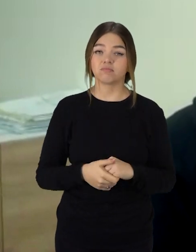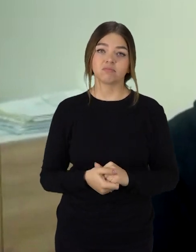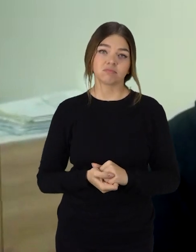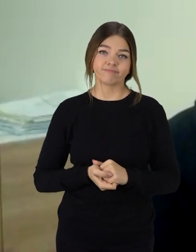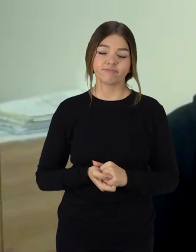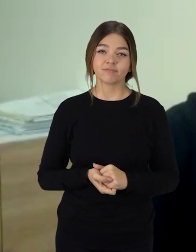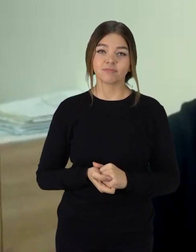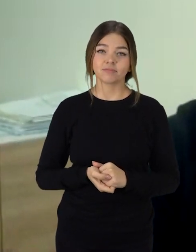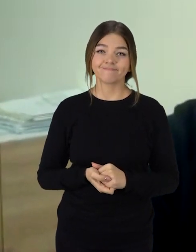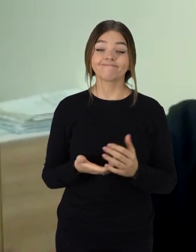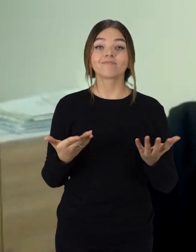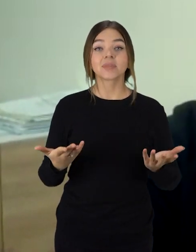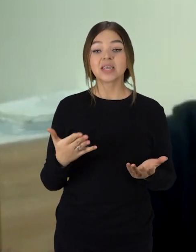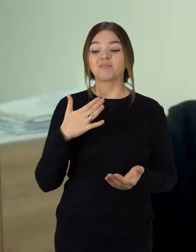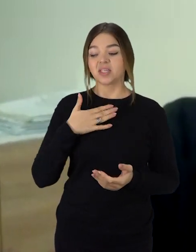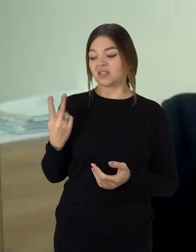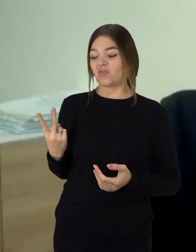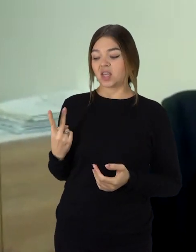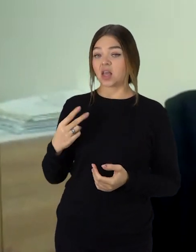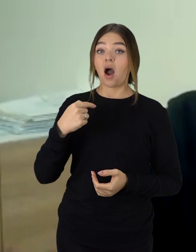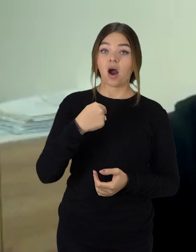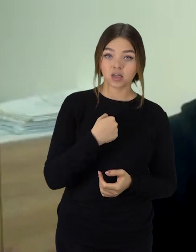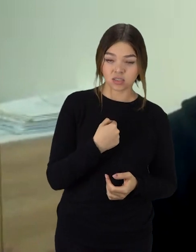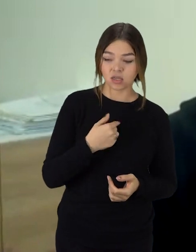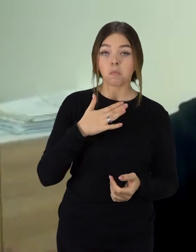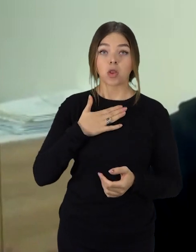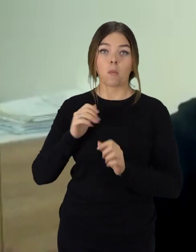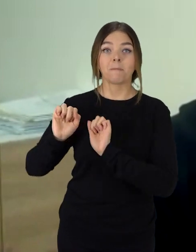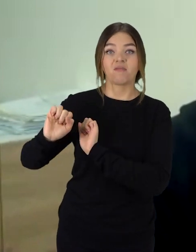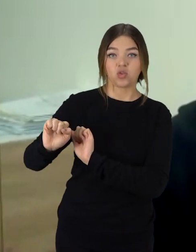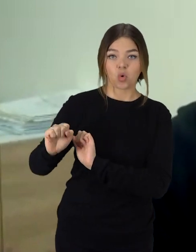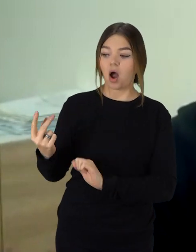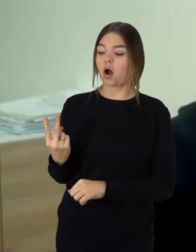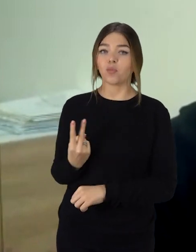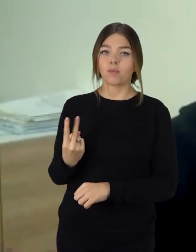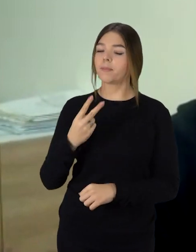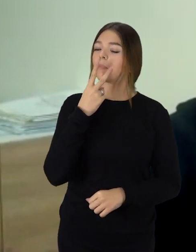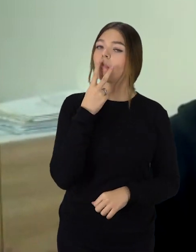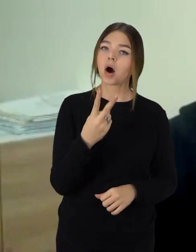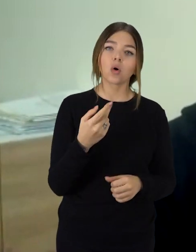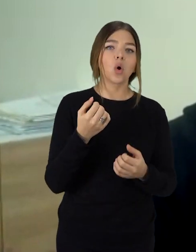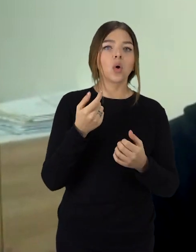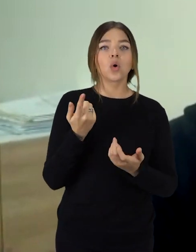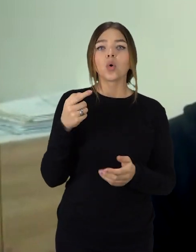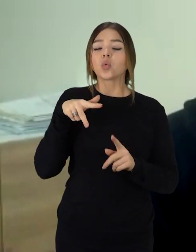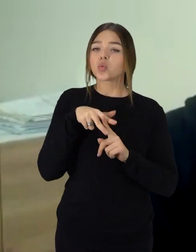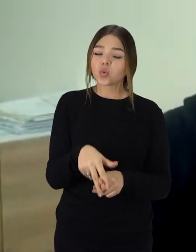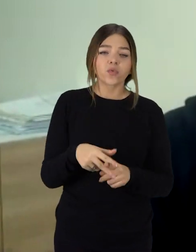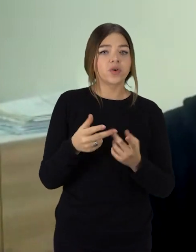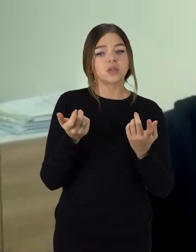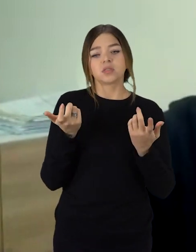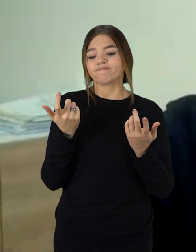Ir mes dviesia, aš ir mano vartinis pavaduotojus, tikrai matome, kad tas krūvis tikrai